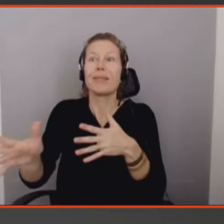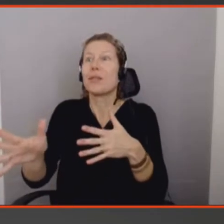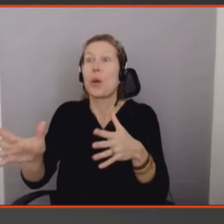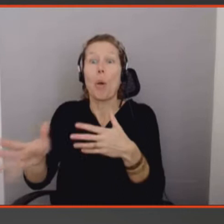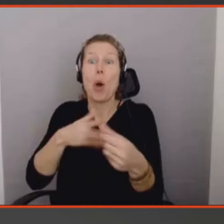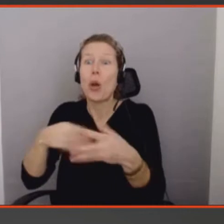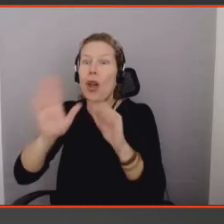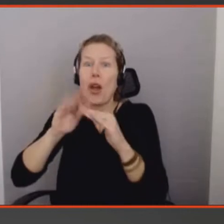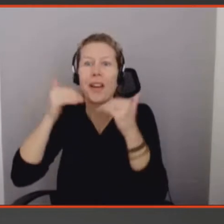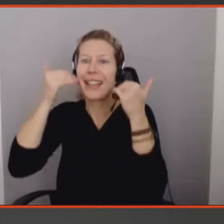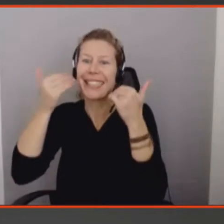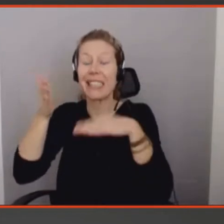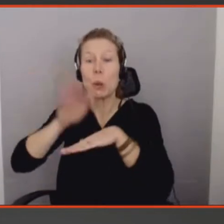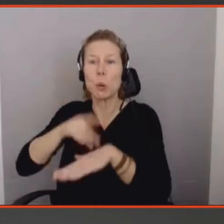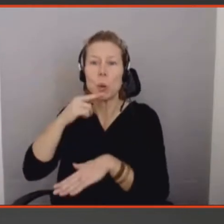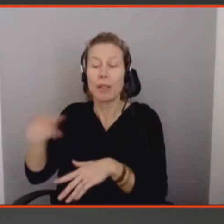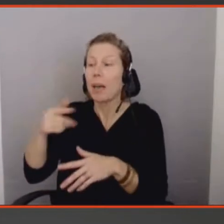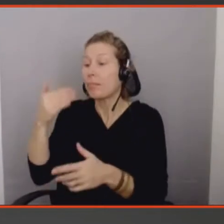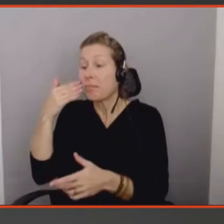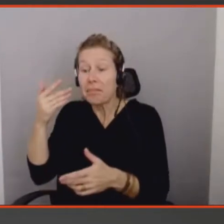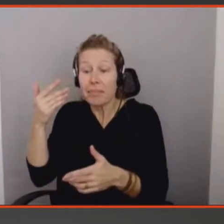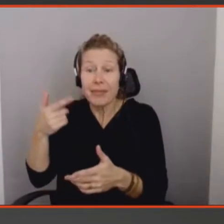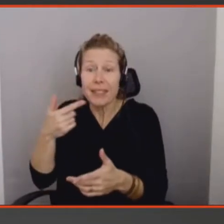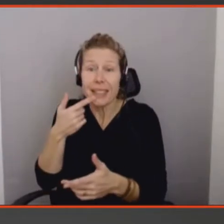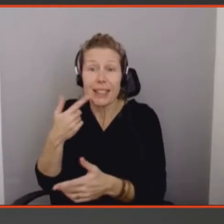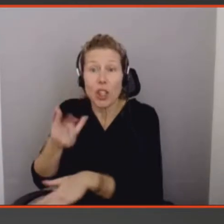contrôle de l'utilisateur à chaque fois qu'il des éclats de rire en présence des deux pendentifs.